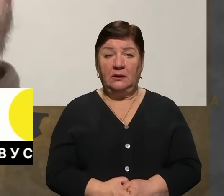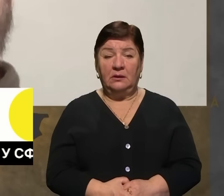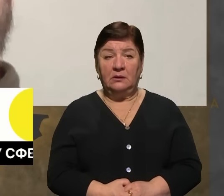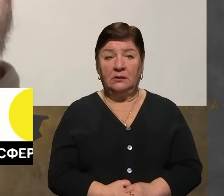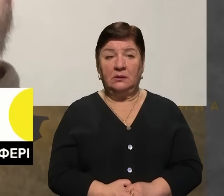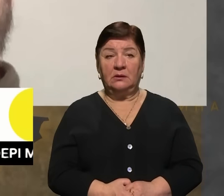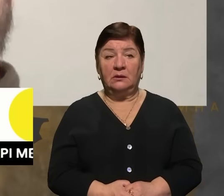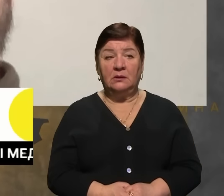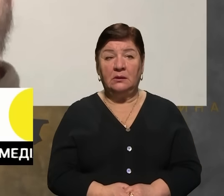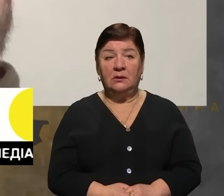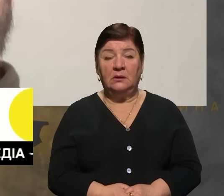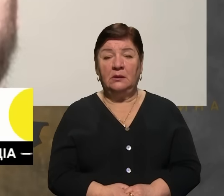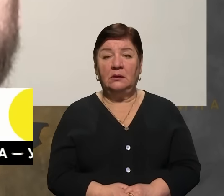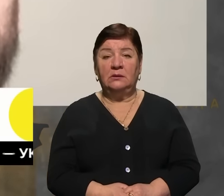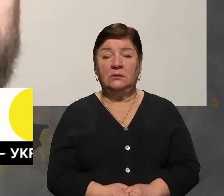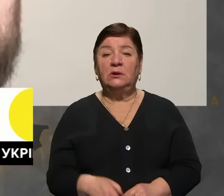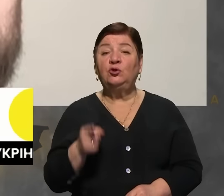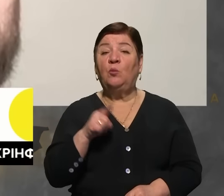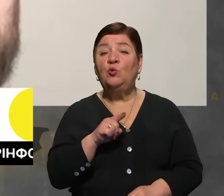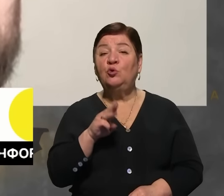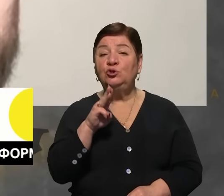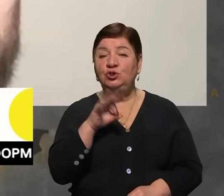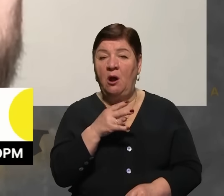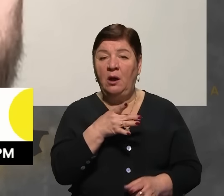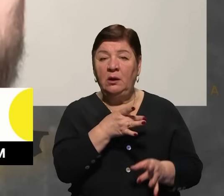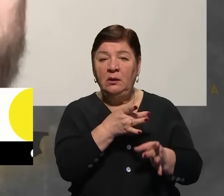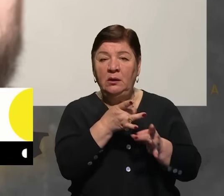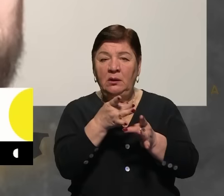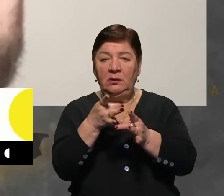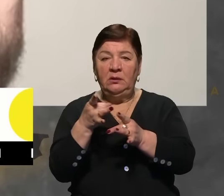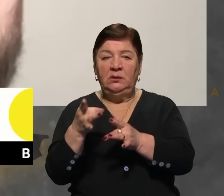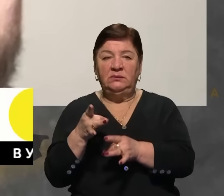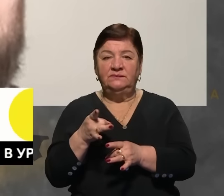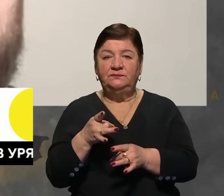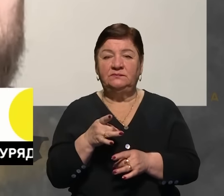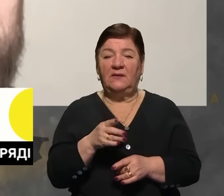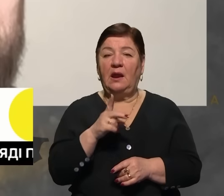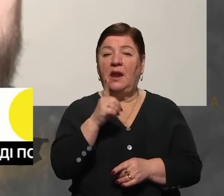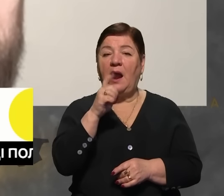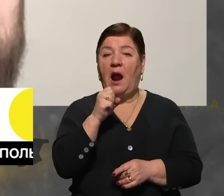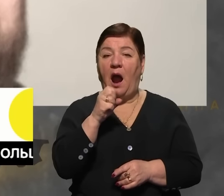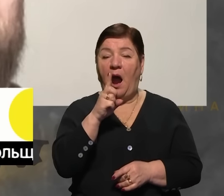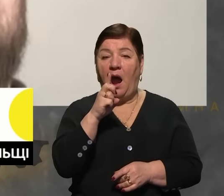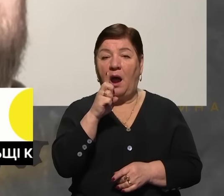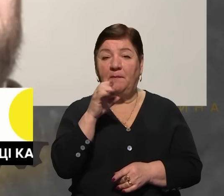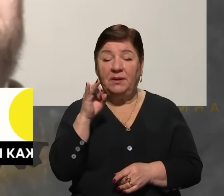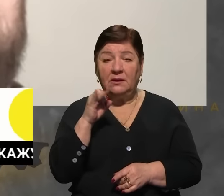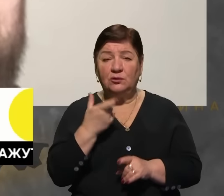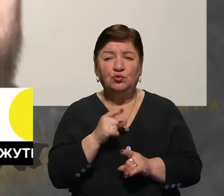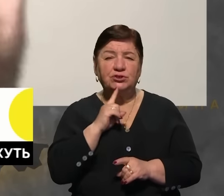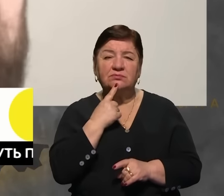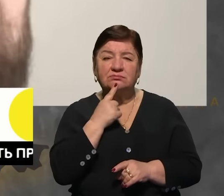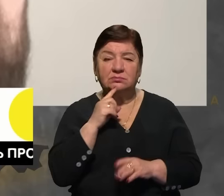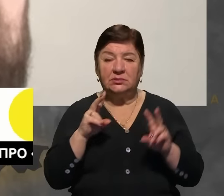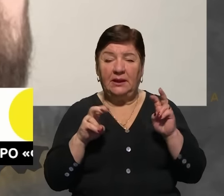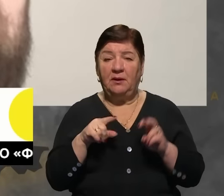Важливі, тому що артилерія і КАБи, особливо КАБи, дуже складна тема, вони